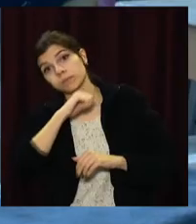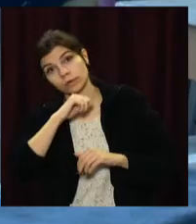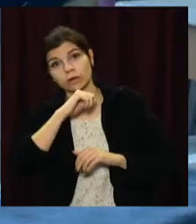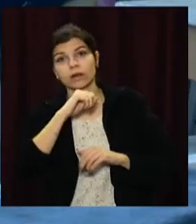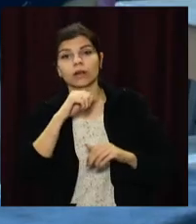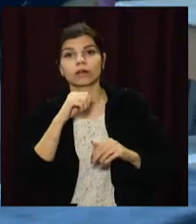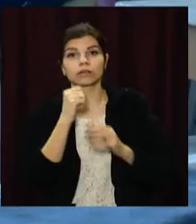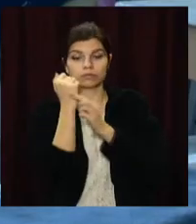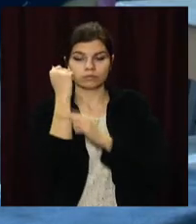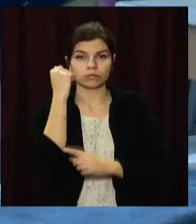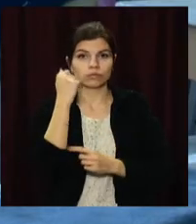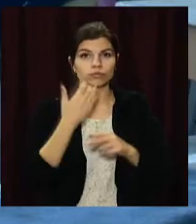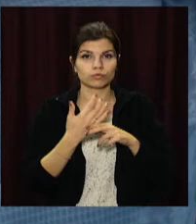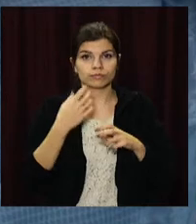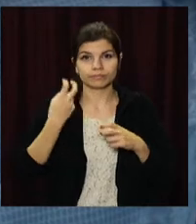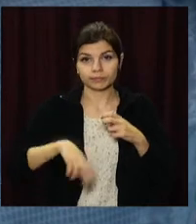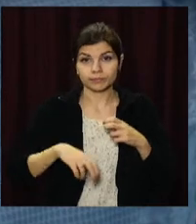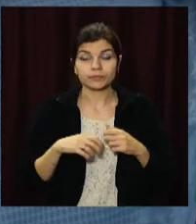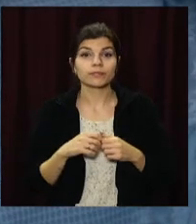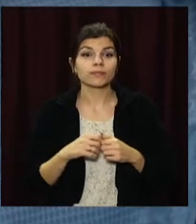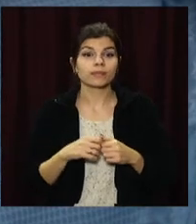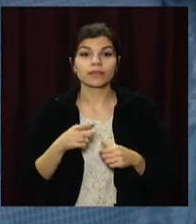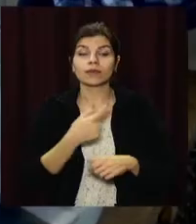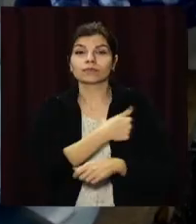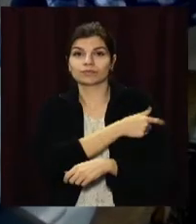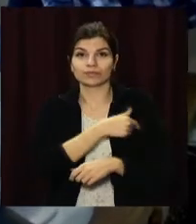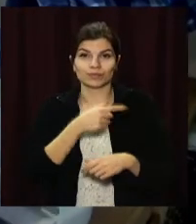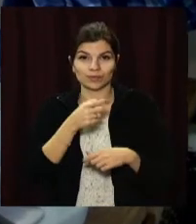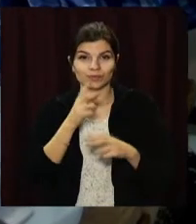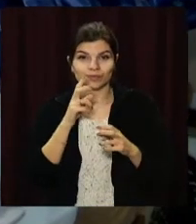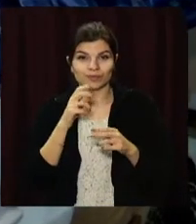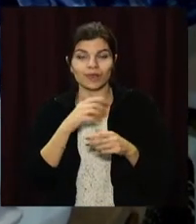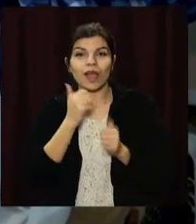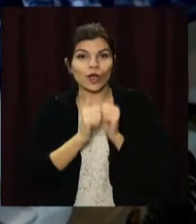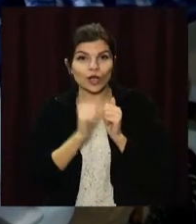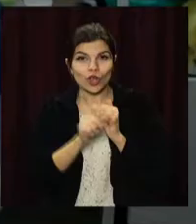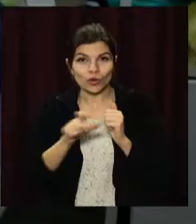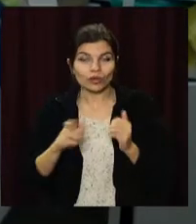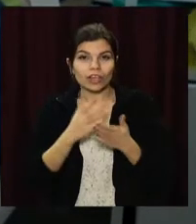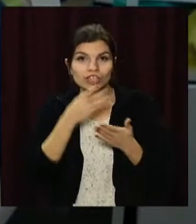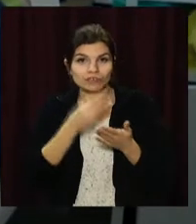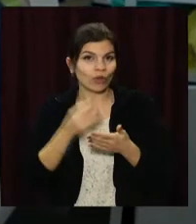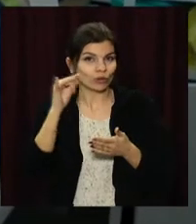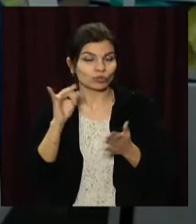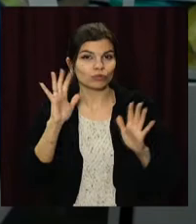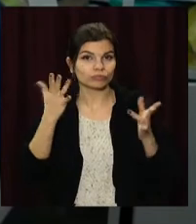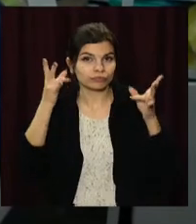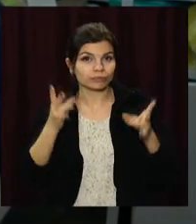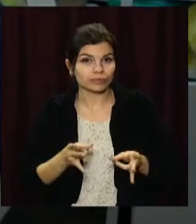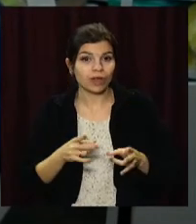кістку. У відділенні травматології міської лікарні швидкої меддопомоги у кожного пацієнта своя історія. У дому упав